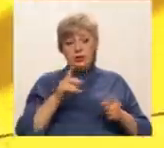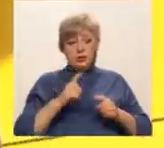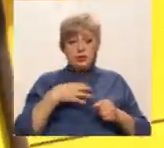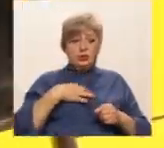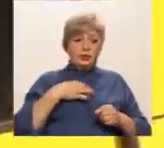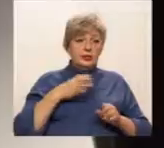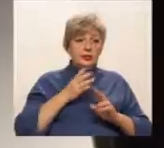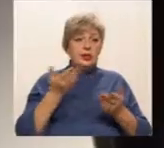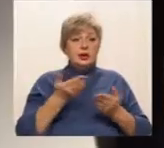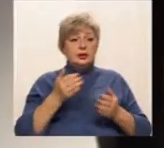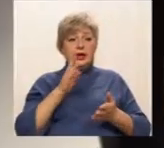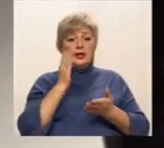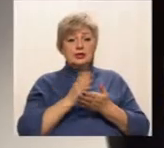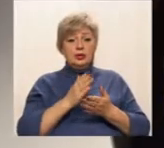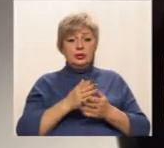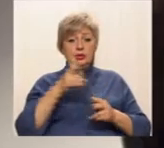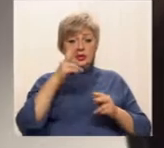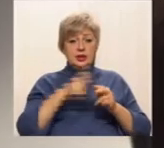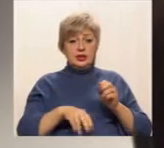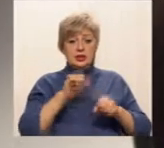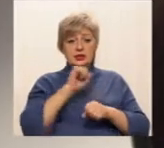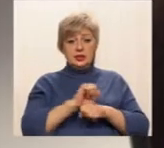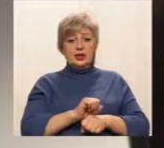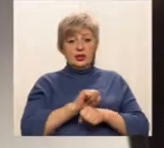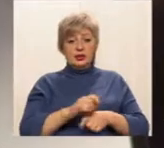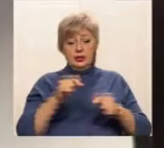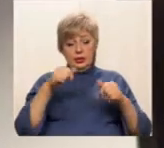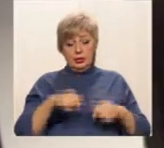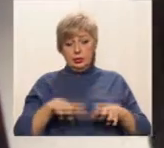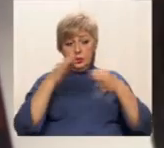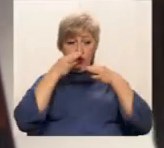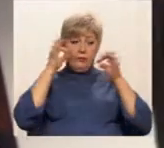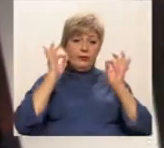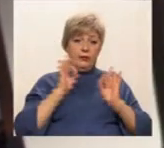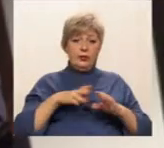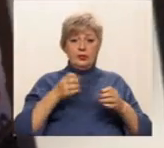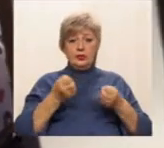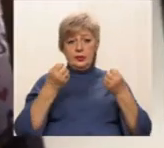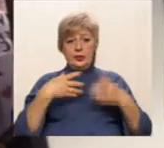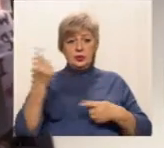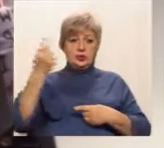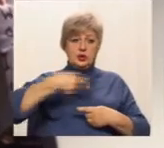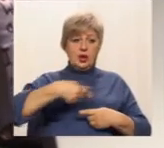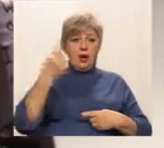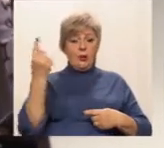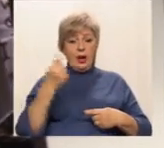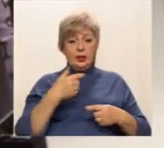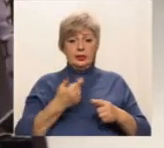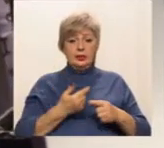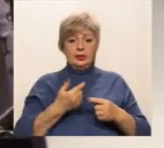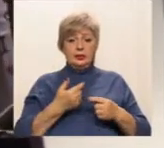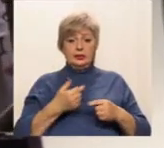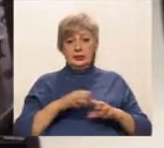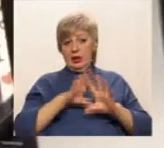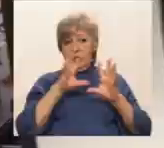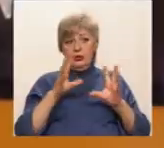кінцева зупинка. Мені, як водієві, все рівно. Тут комфортно. Просто швахбаун. Для водія це проблематично, а так